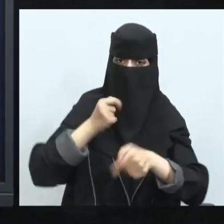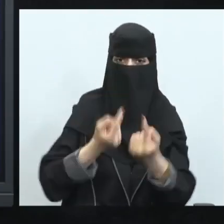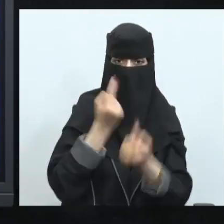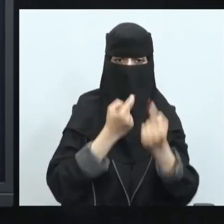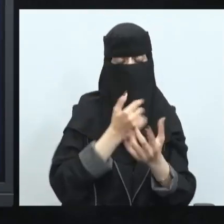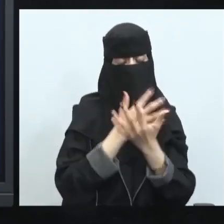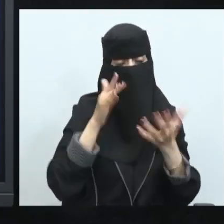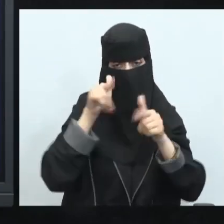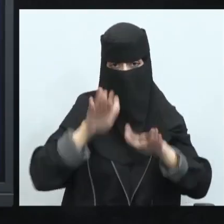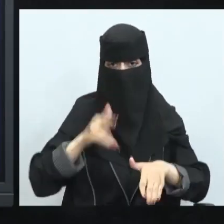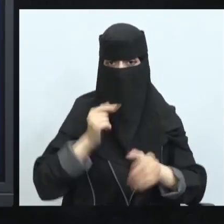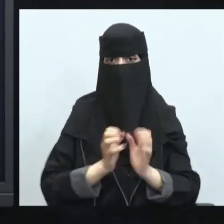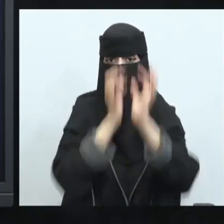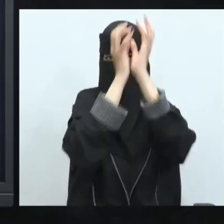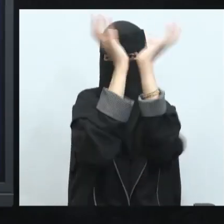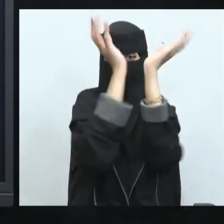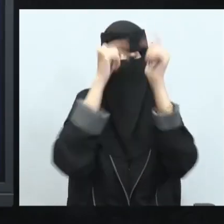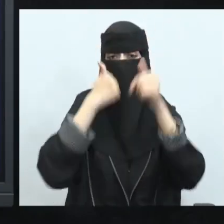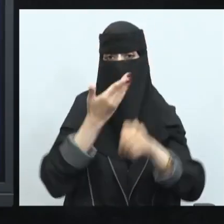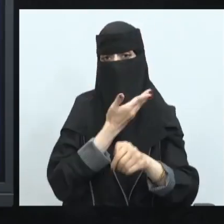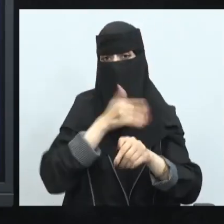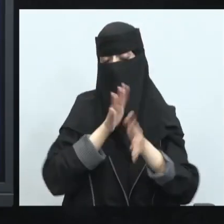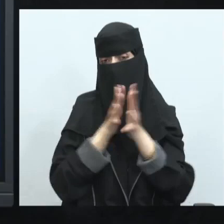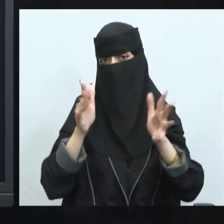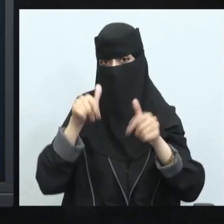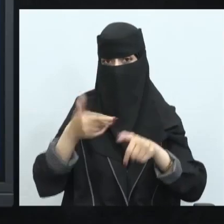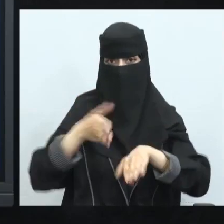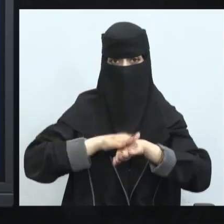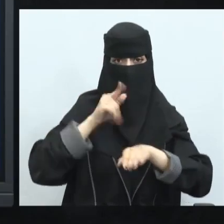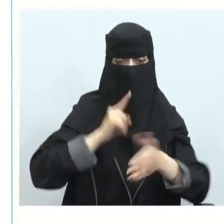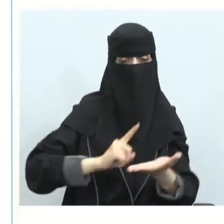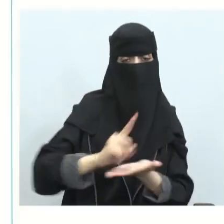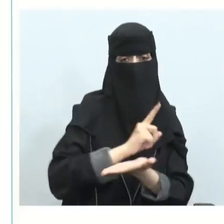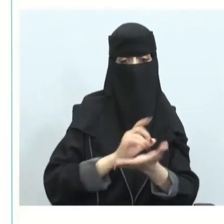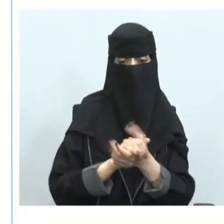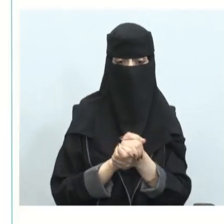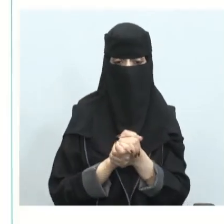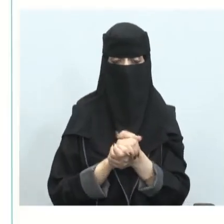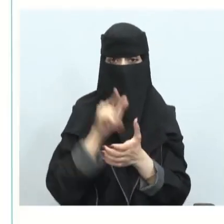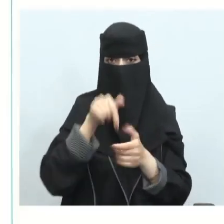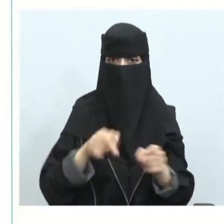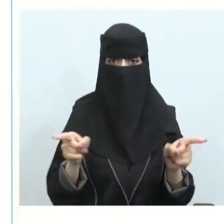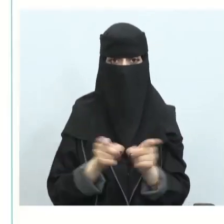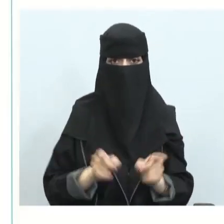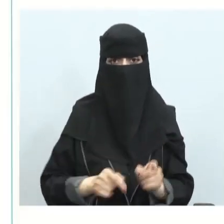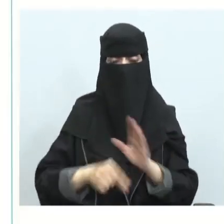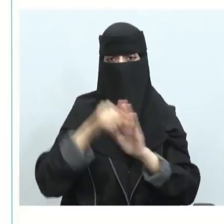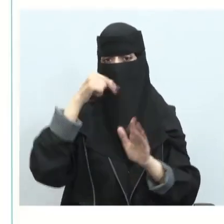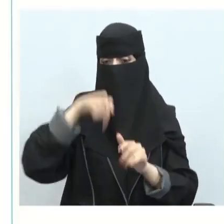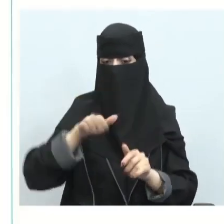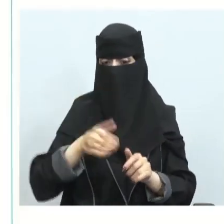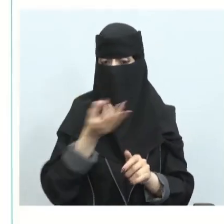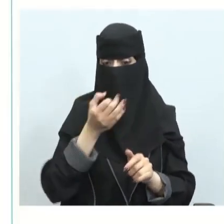لأن الأشجار أيضا والزراعة مؤثرة بشكل كبير على البيئة إذن نأتي إلى ملخص حديثنا اليوم